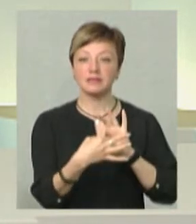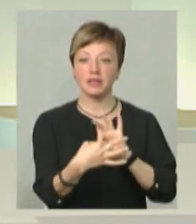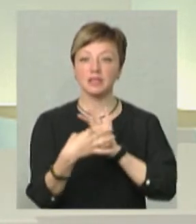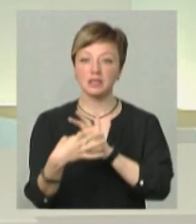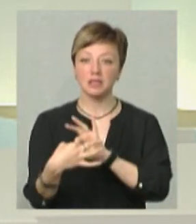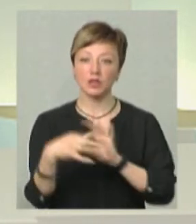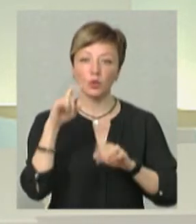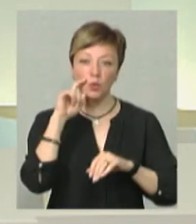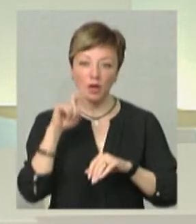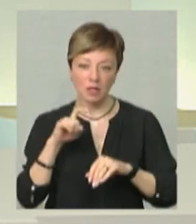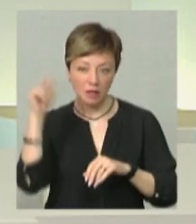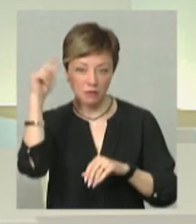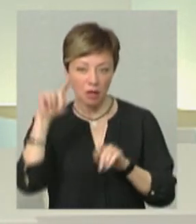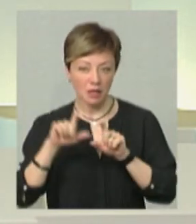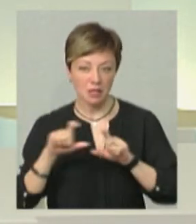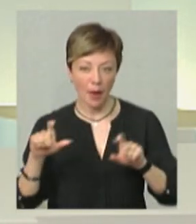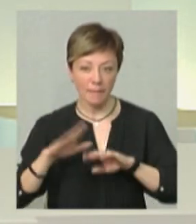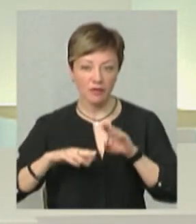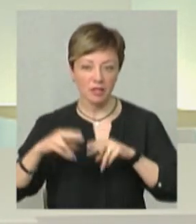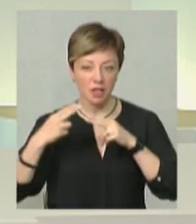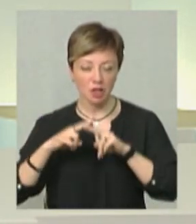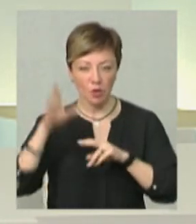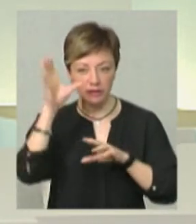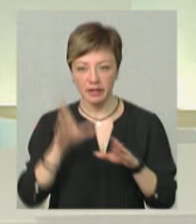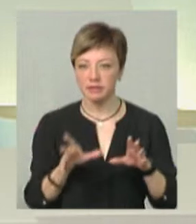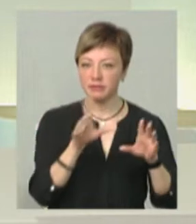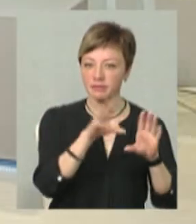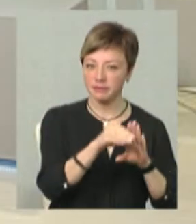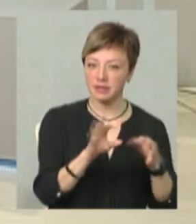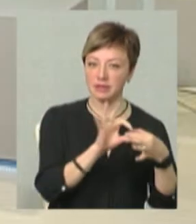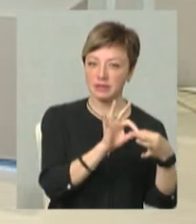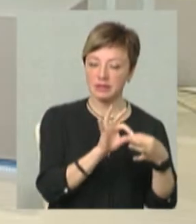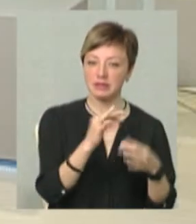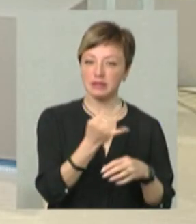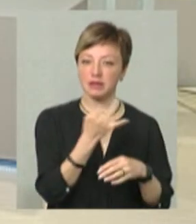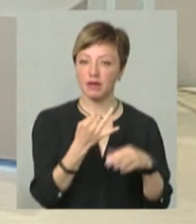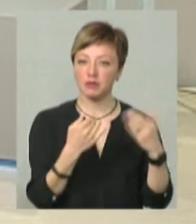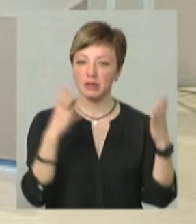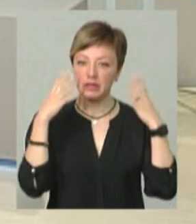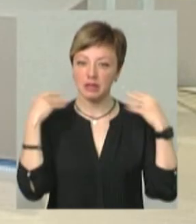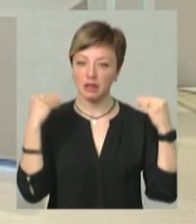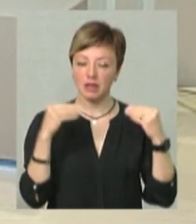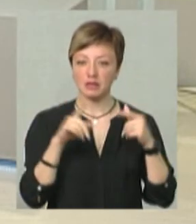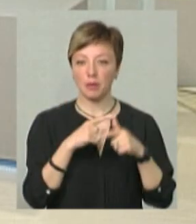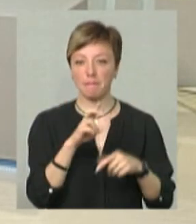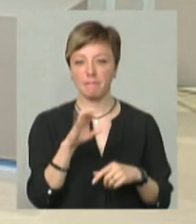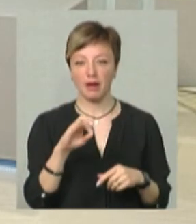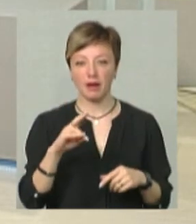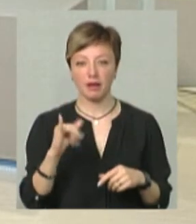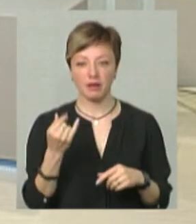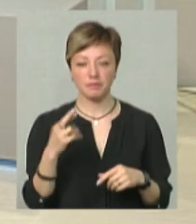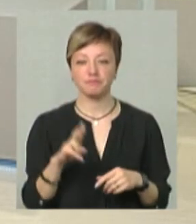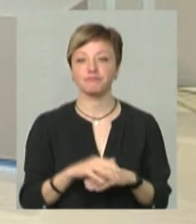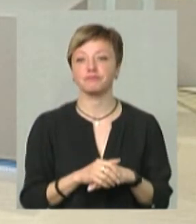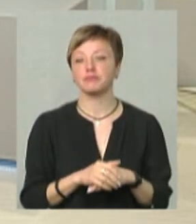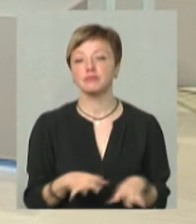'язки українських навчальних закладів професійно-технічної освіти з зацікавленими нідерландськими або бельгійськими партнерами.